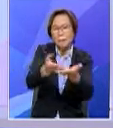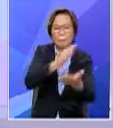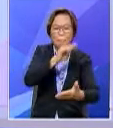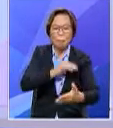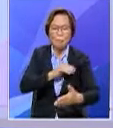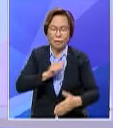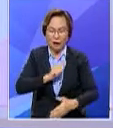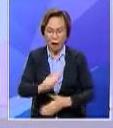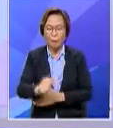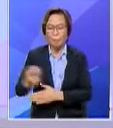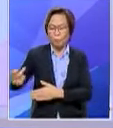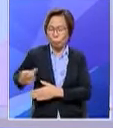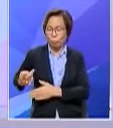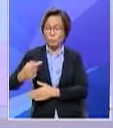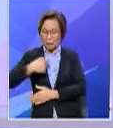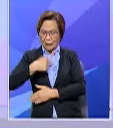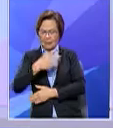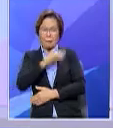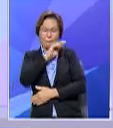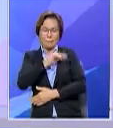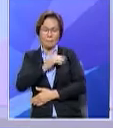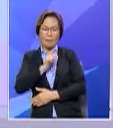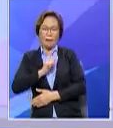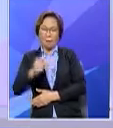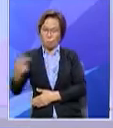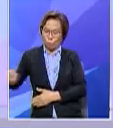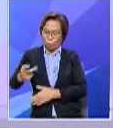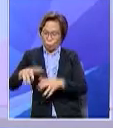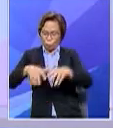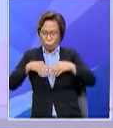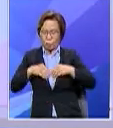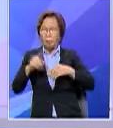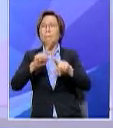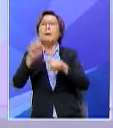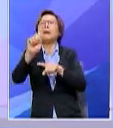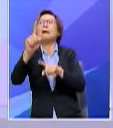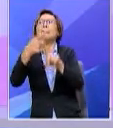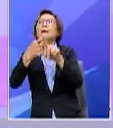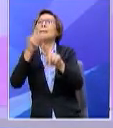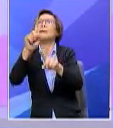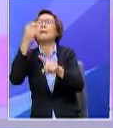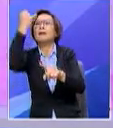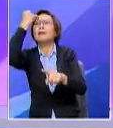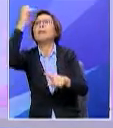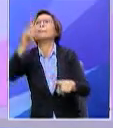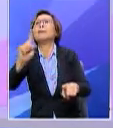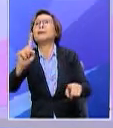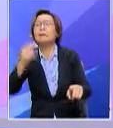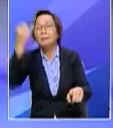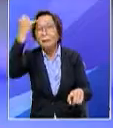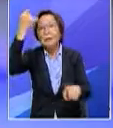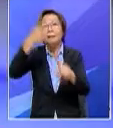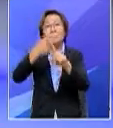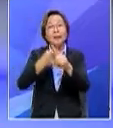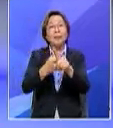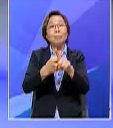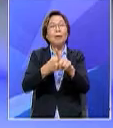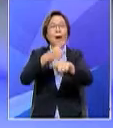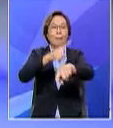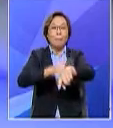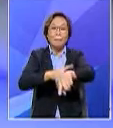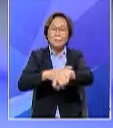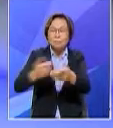agama dan kami berdua mendokongnya tapi dari mana datang idea idea ini datang daripada sesi